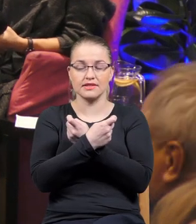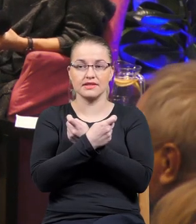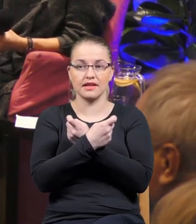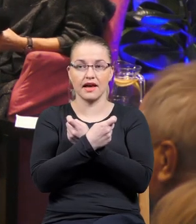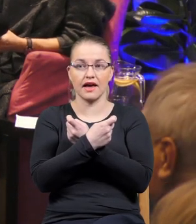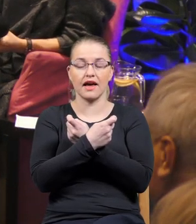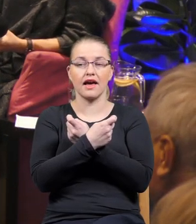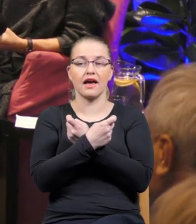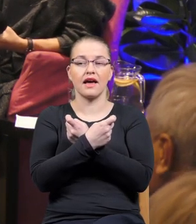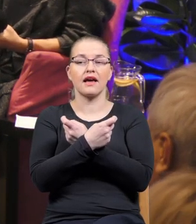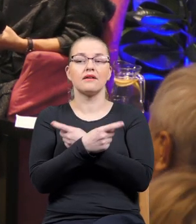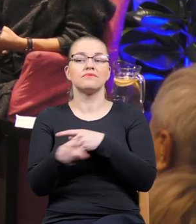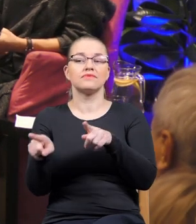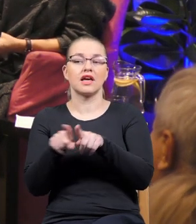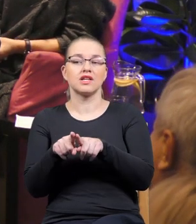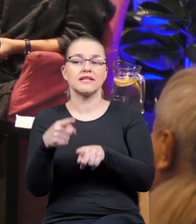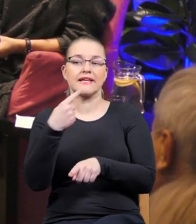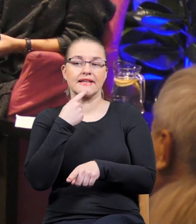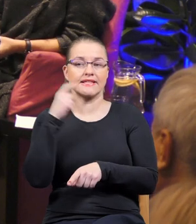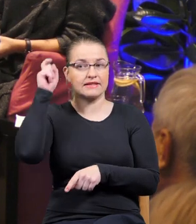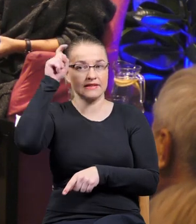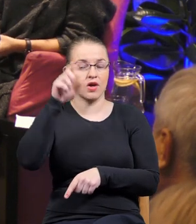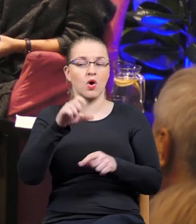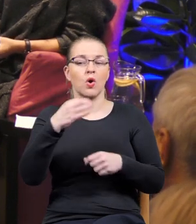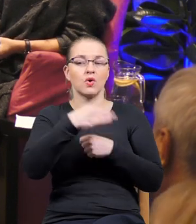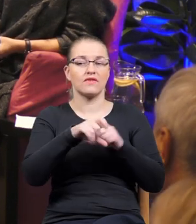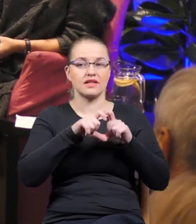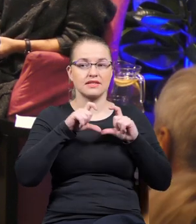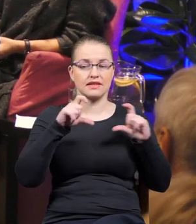Filologii germańskiej Uniwersytetu Wrocławskiego.